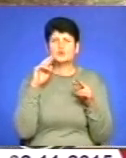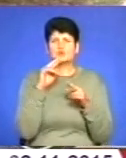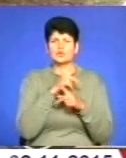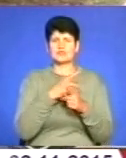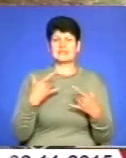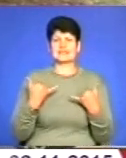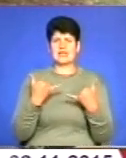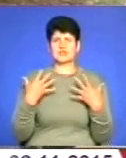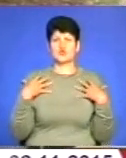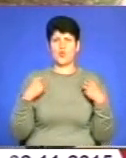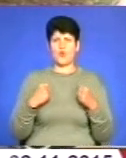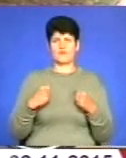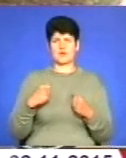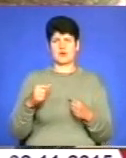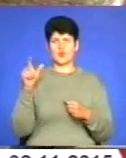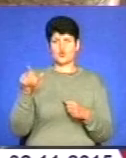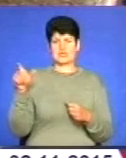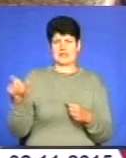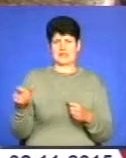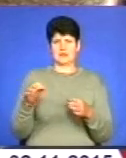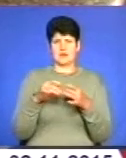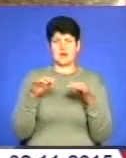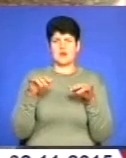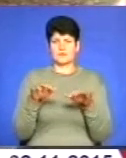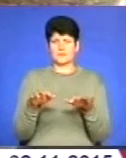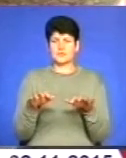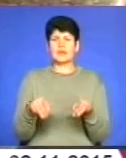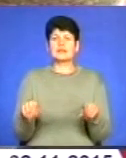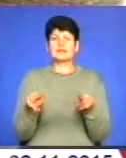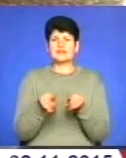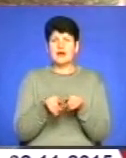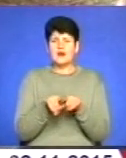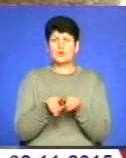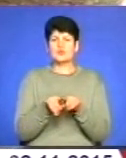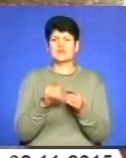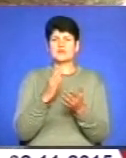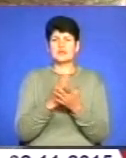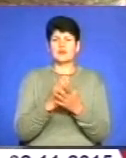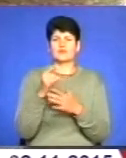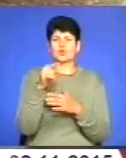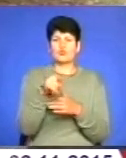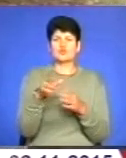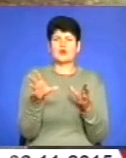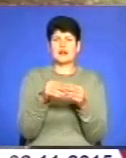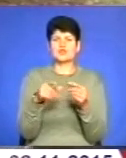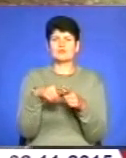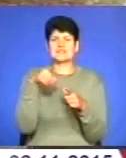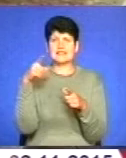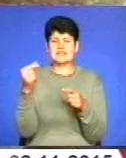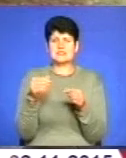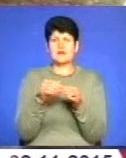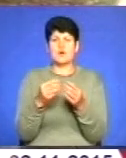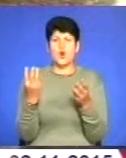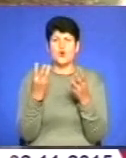здоров'я людини сполук. Додаткова небезпека полягає у тому, що разом із листям горить і безліч